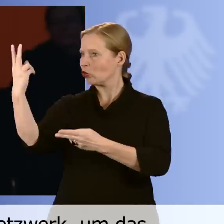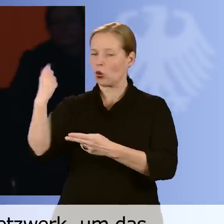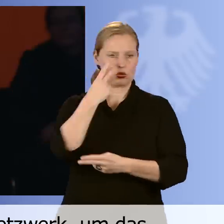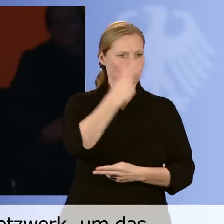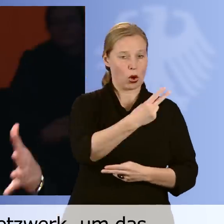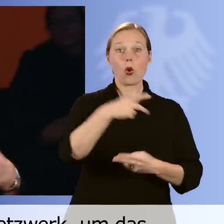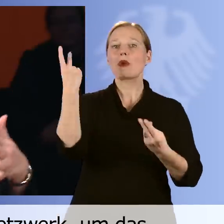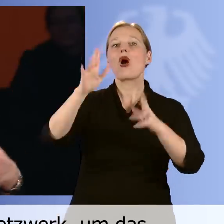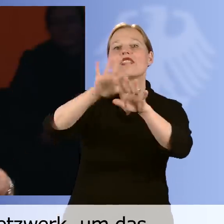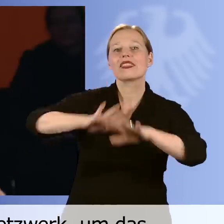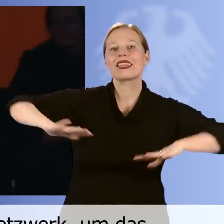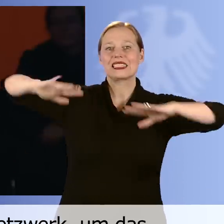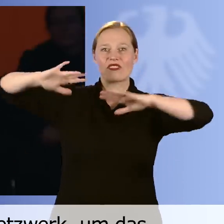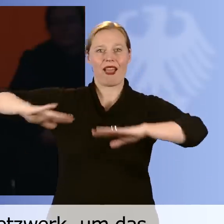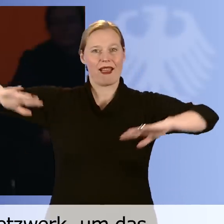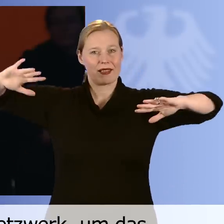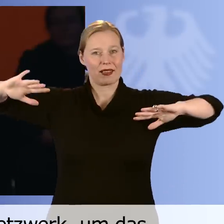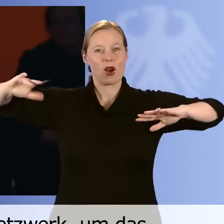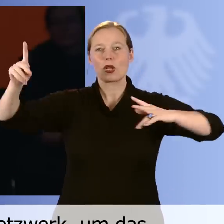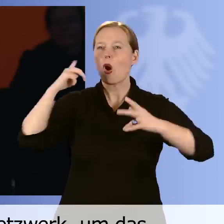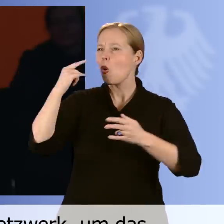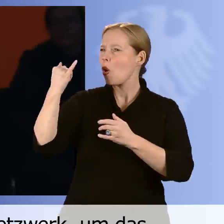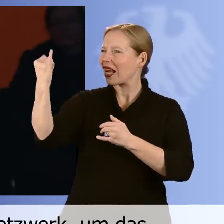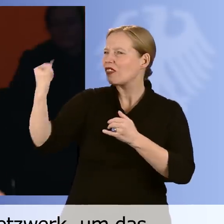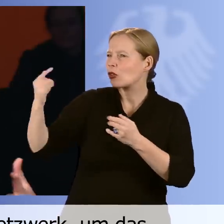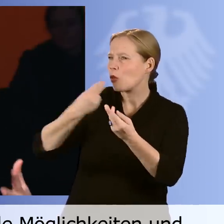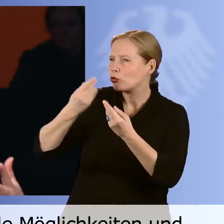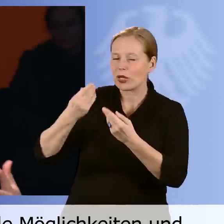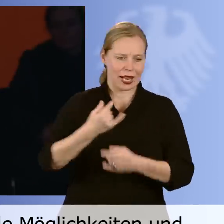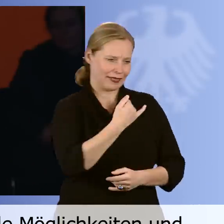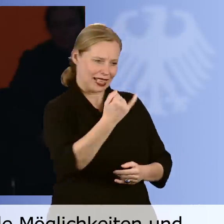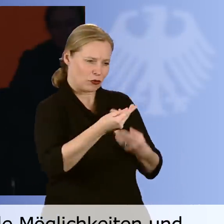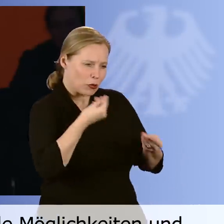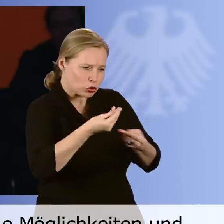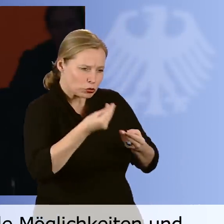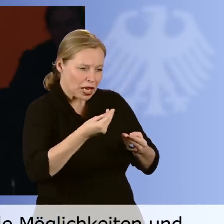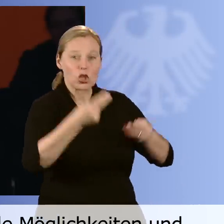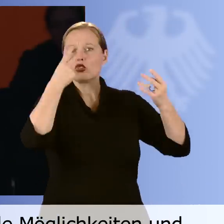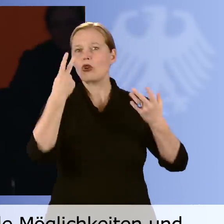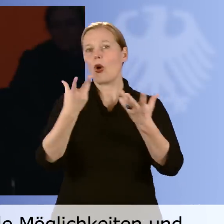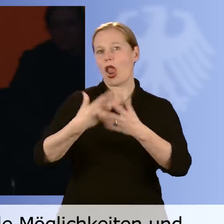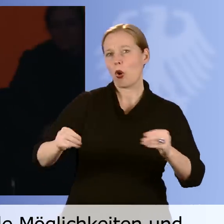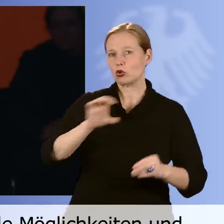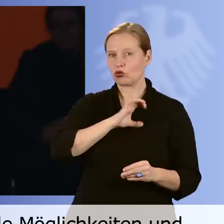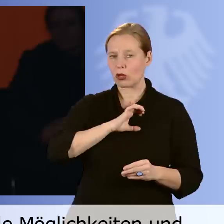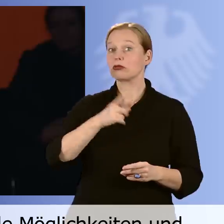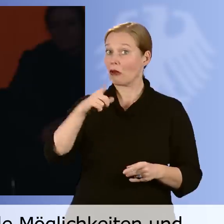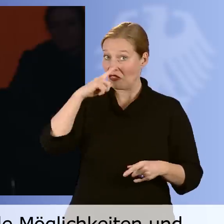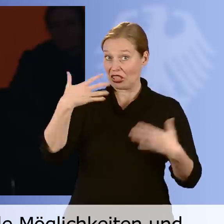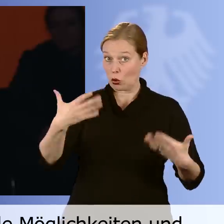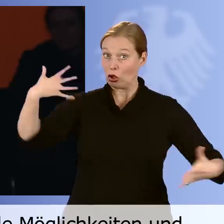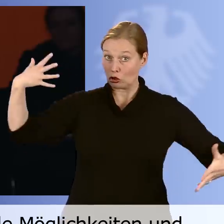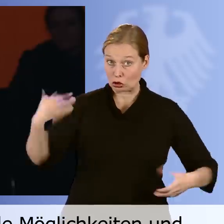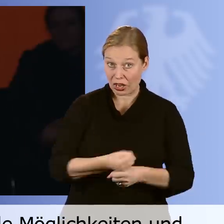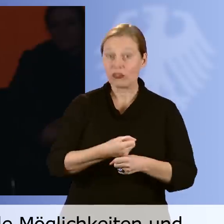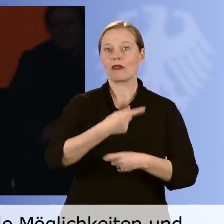starken Netzwerk auch individuell miteinander zu besprechen und individuelle Möglichkeiten und Chancen zu eröffnen, dann ist uns,